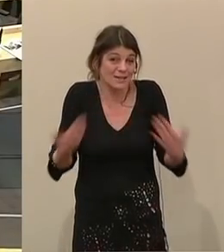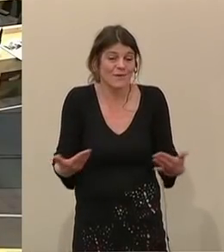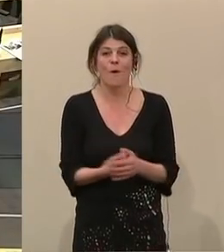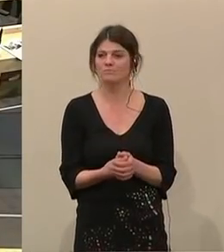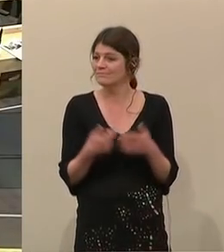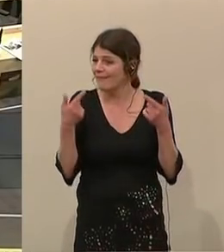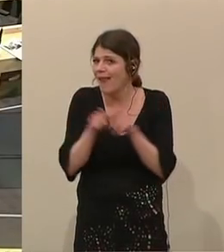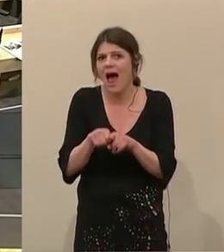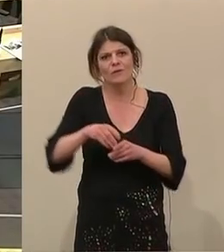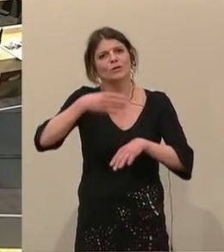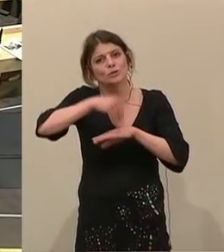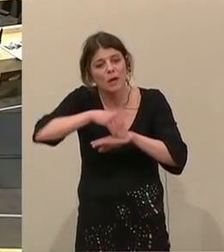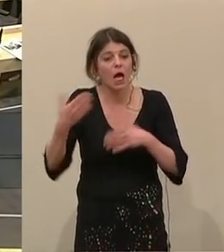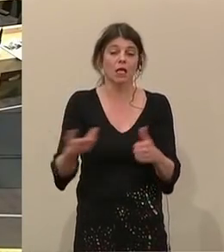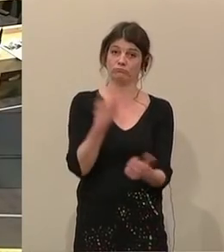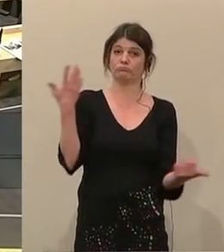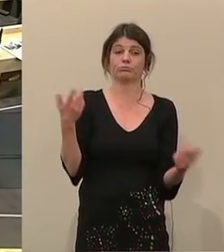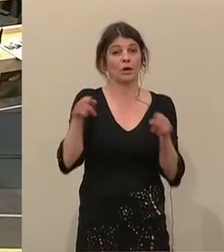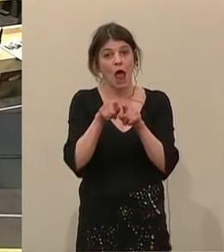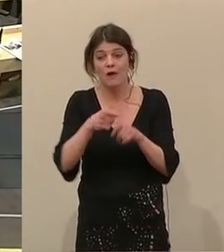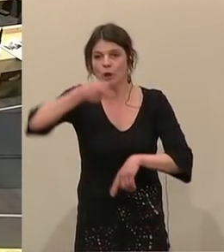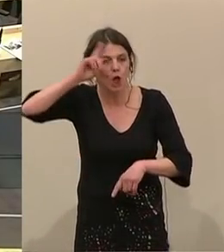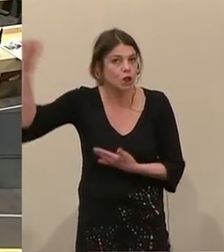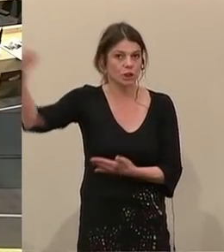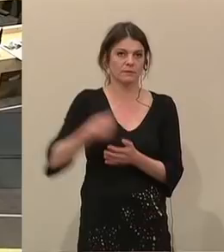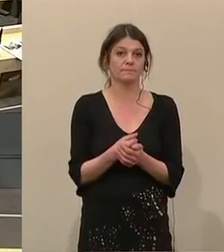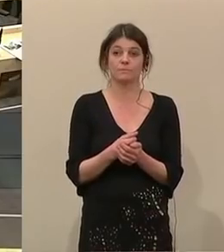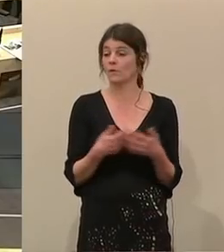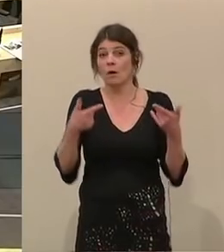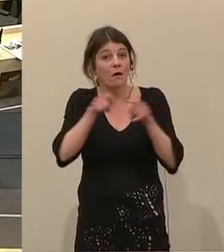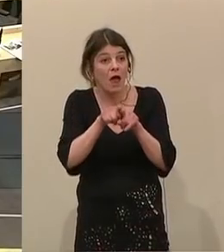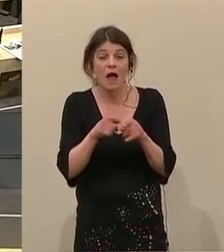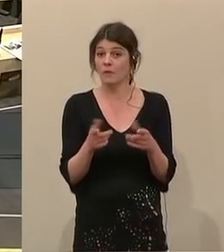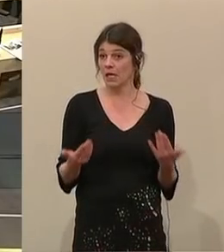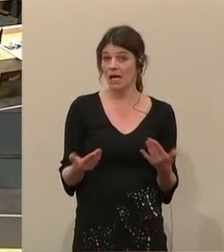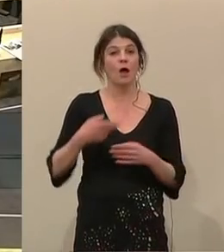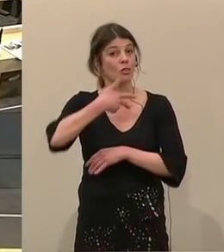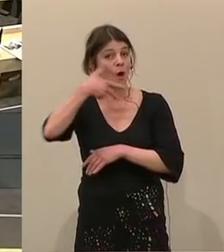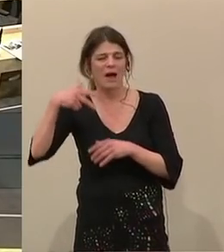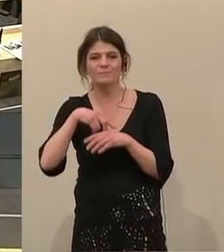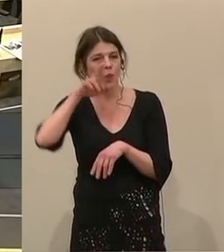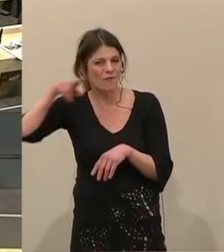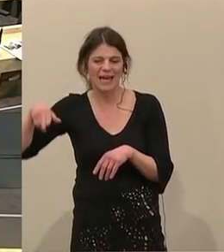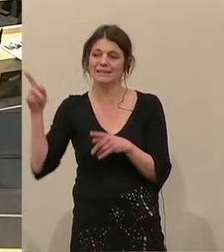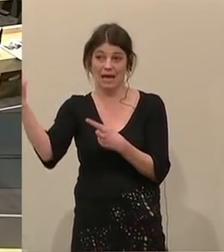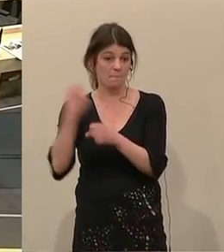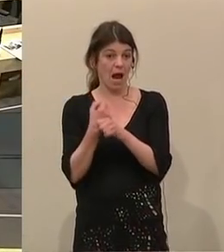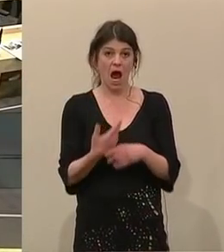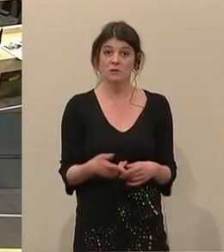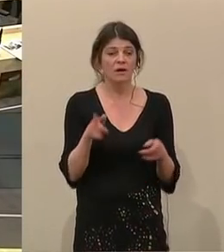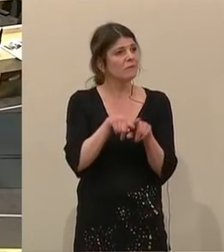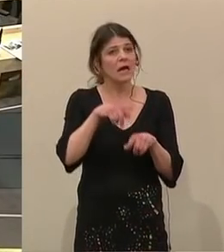tun, genauso wie es Schweden macht, genauso wie es Deutschland macht und genauso wie es Norwegen macht. Das hat mit